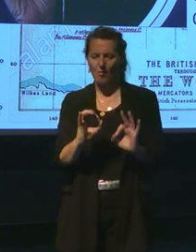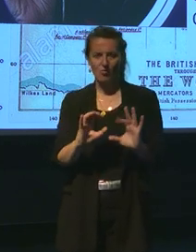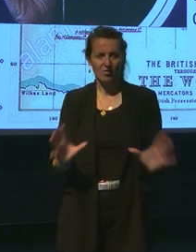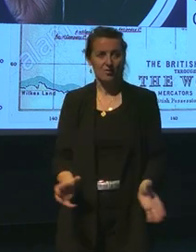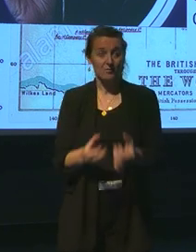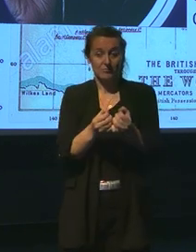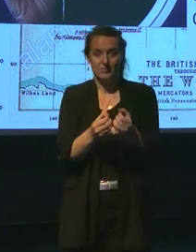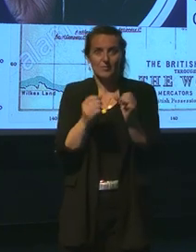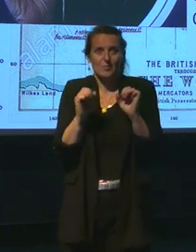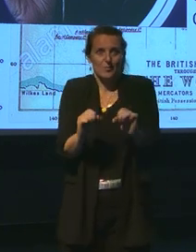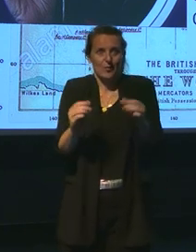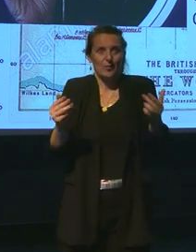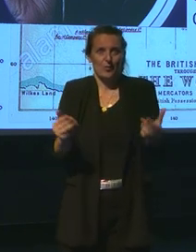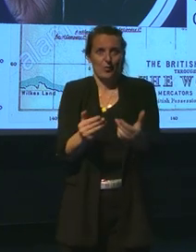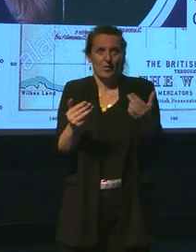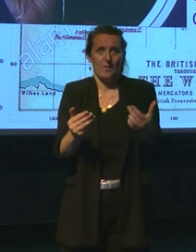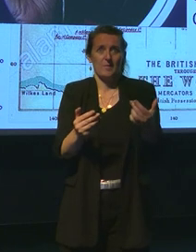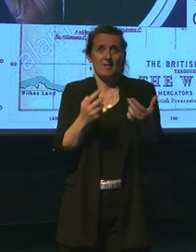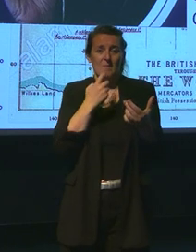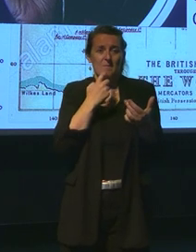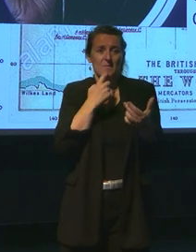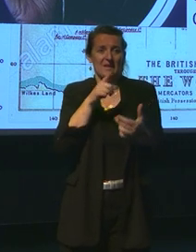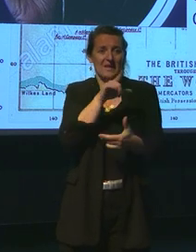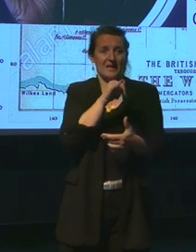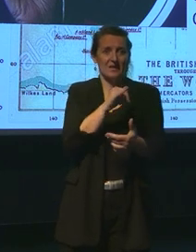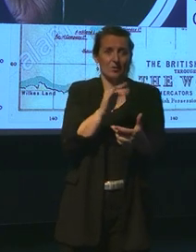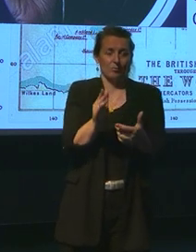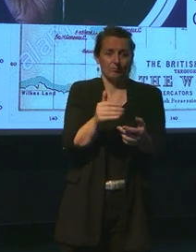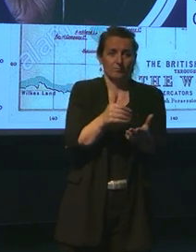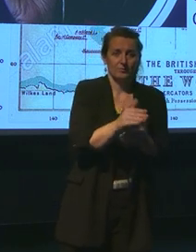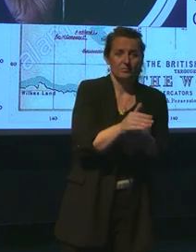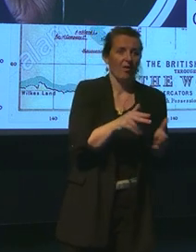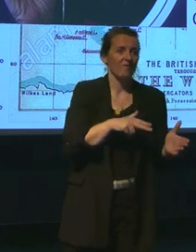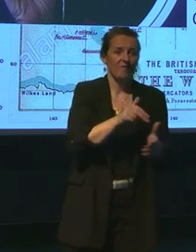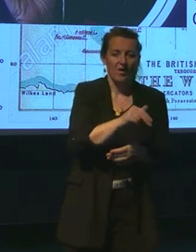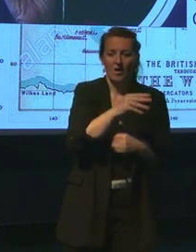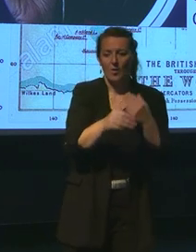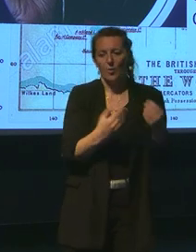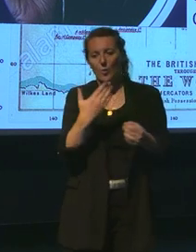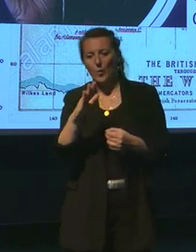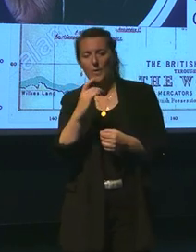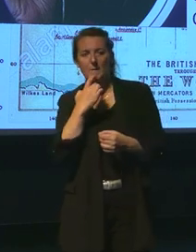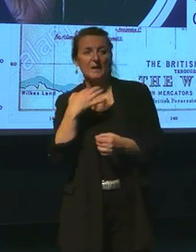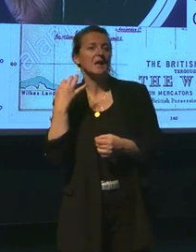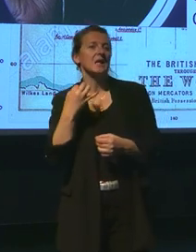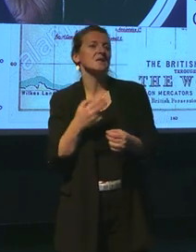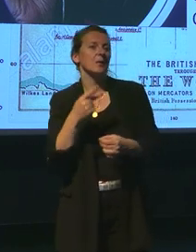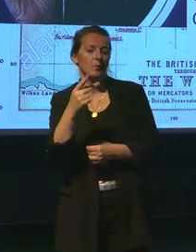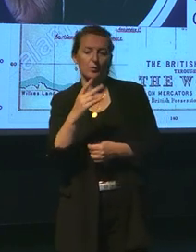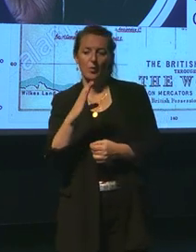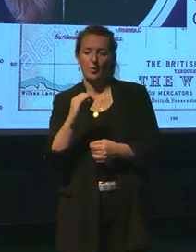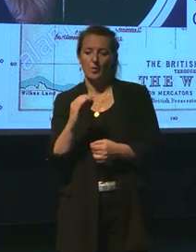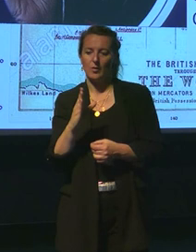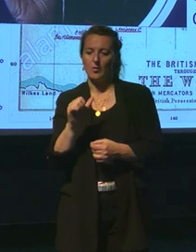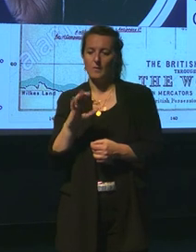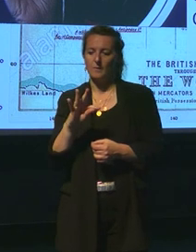permettre de s'affranchir de batteries au lithium ou de batteries plus classées qu'au lithium mon galaise qu'au lithium. Donc, voilà un peu, c'est tout